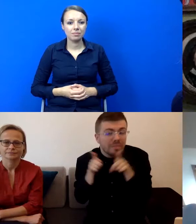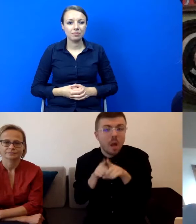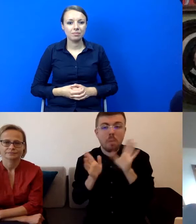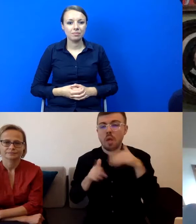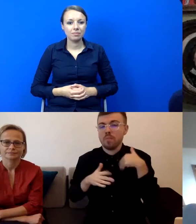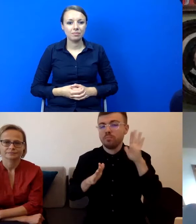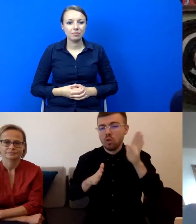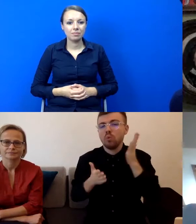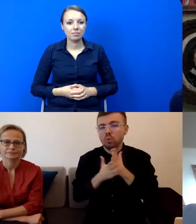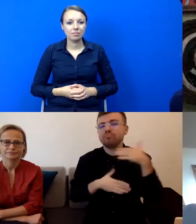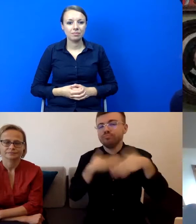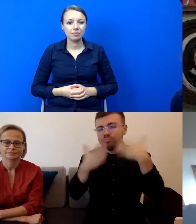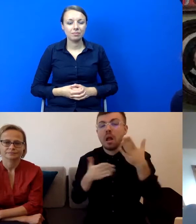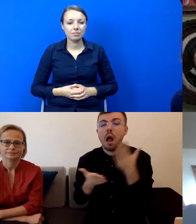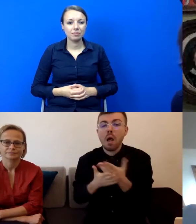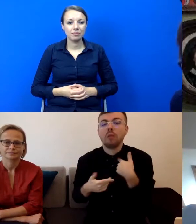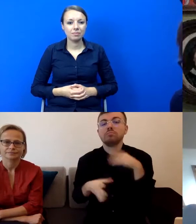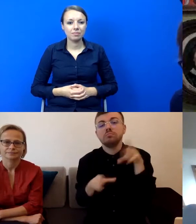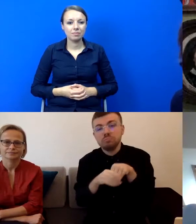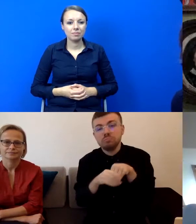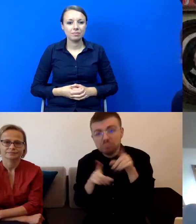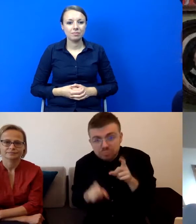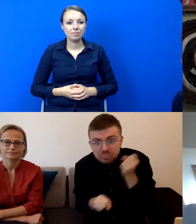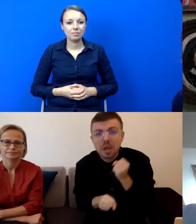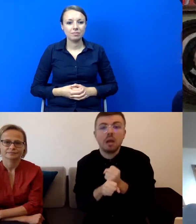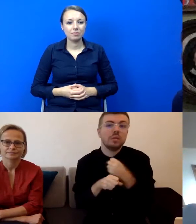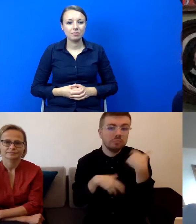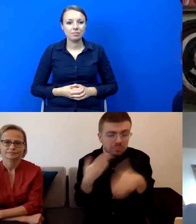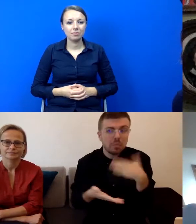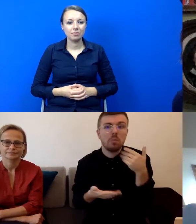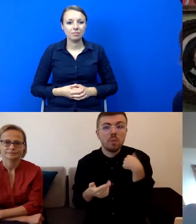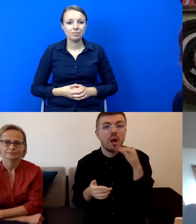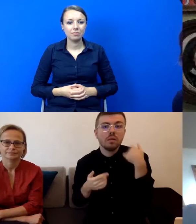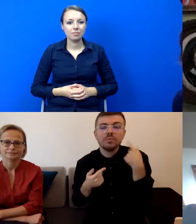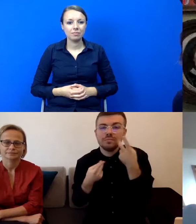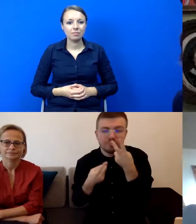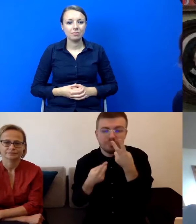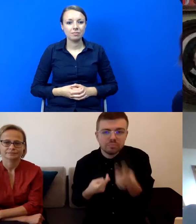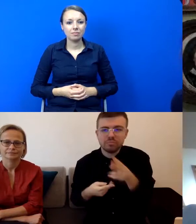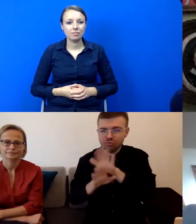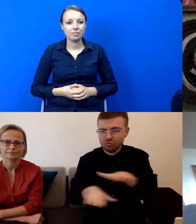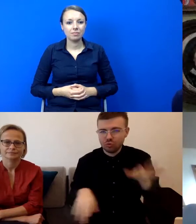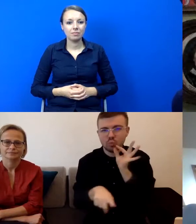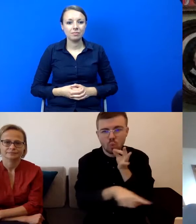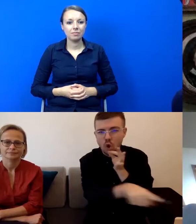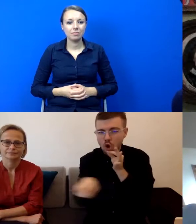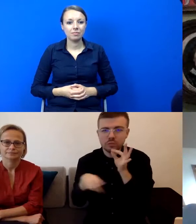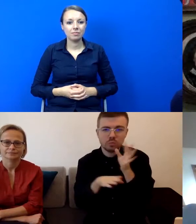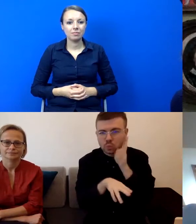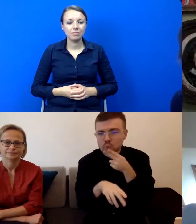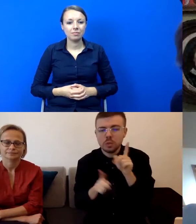I super jest to, że teraz taka dostępność jest nie tylko w Zachęcie, ale też w innych instytucjach kultury. Później